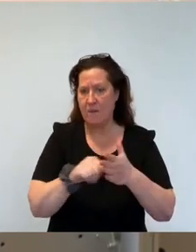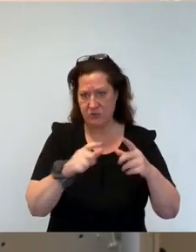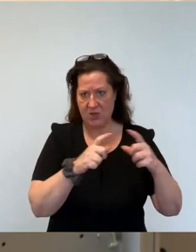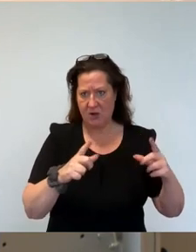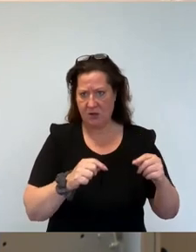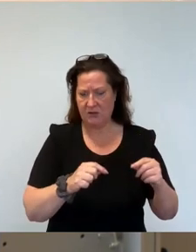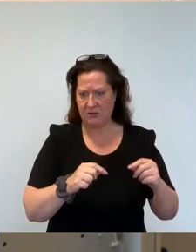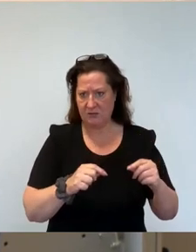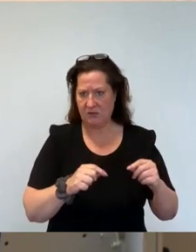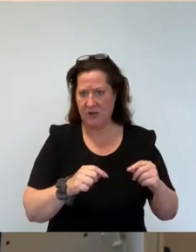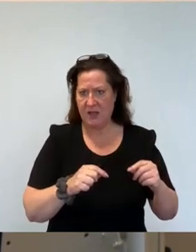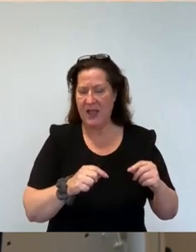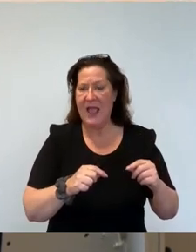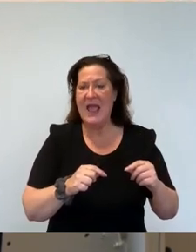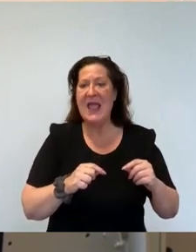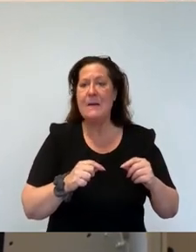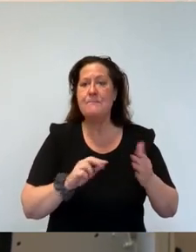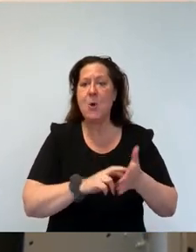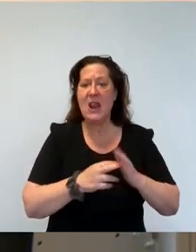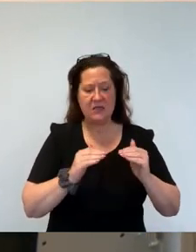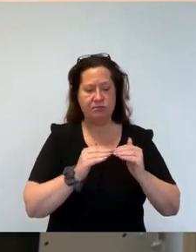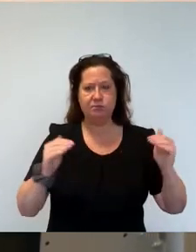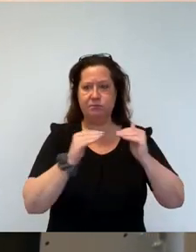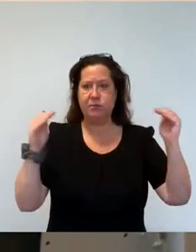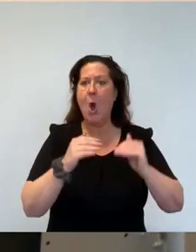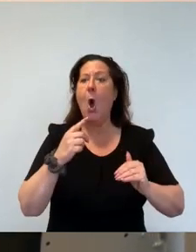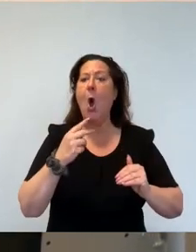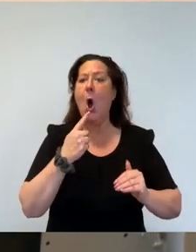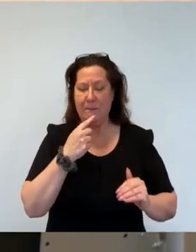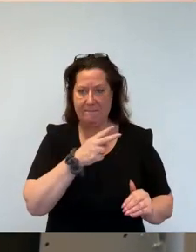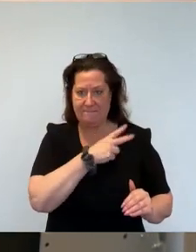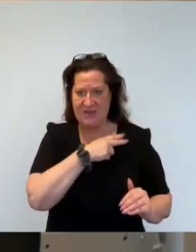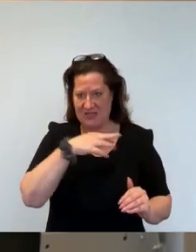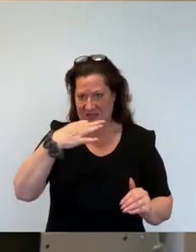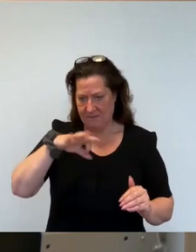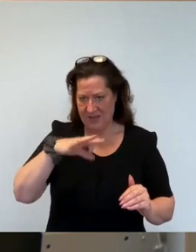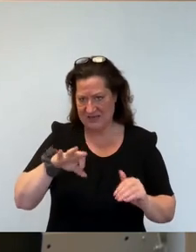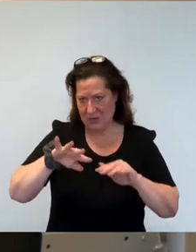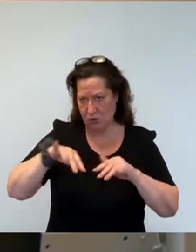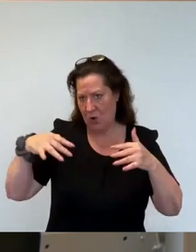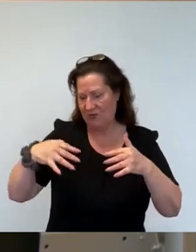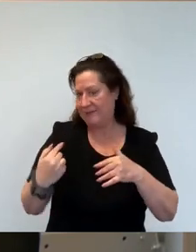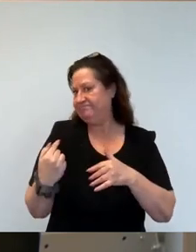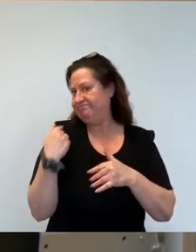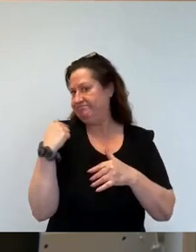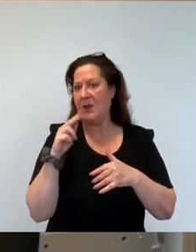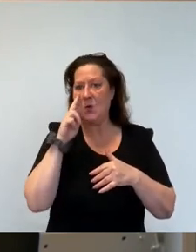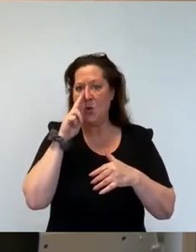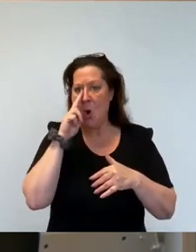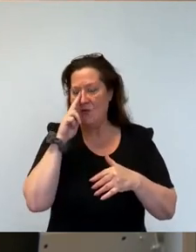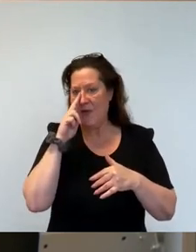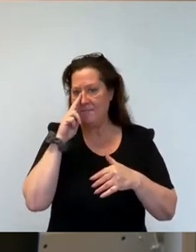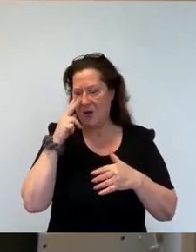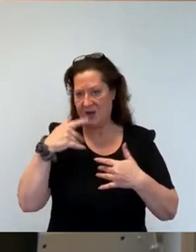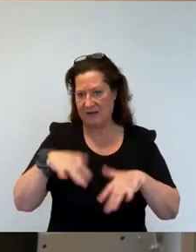politischen Ebenen. Sei es auf der Ministerpräsident-Konferenz im November des vergangenen Jahres, als man sich